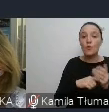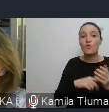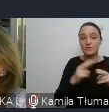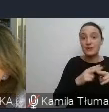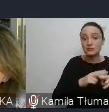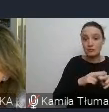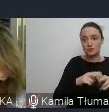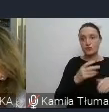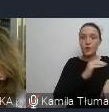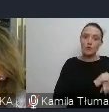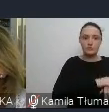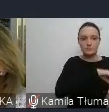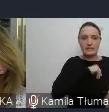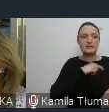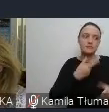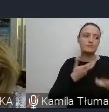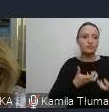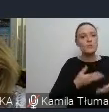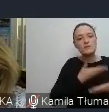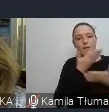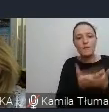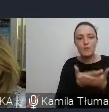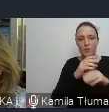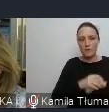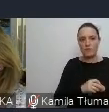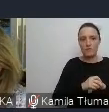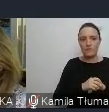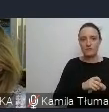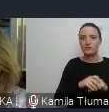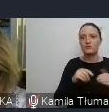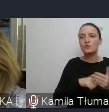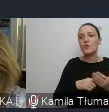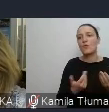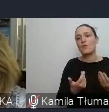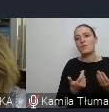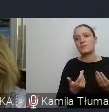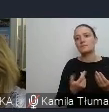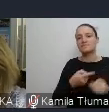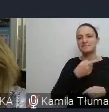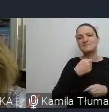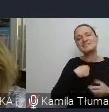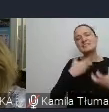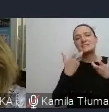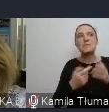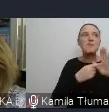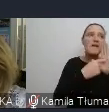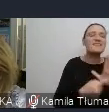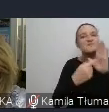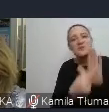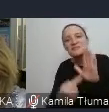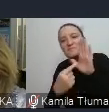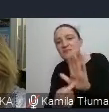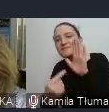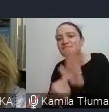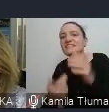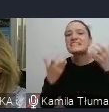zaproponować. Także chciałabym pokazać jeszcze więcej, ale czas